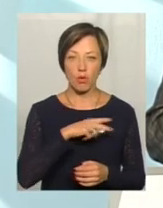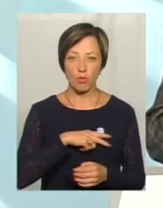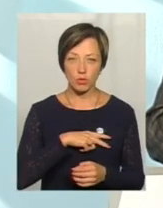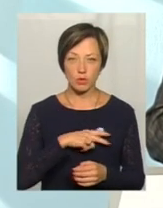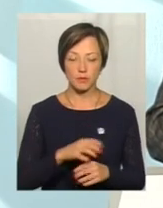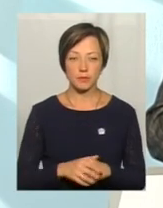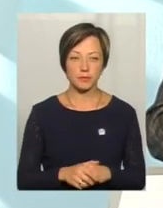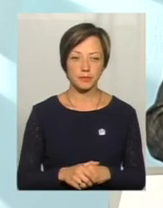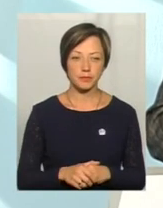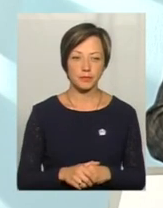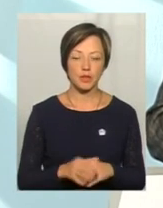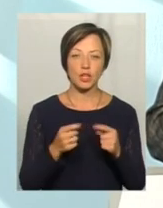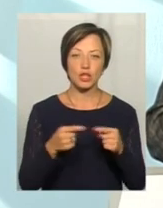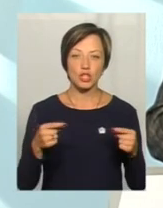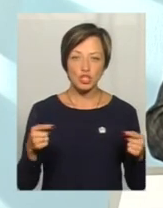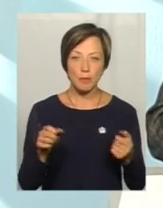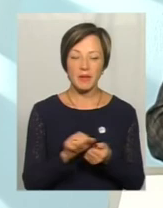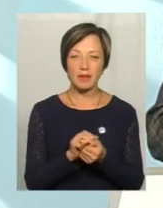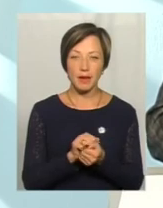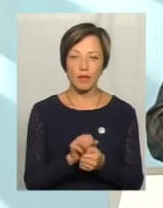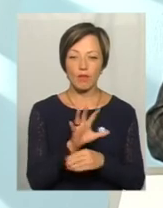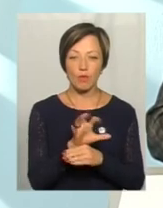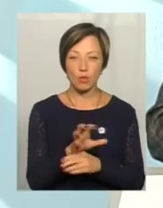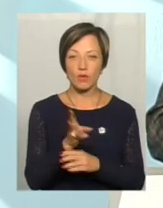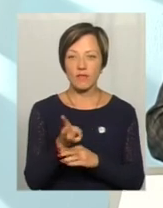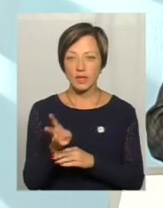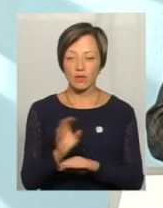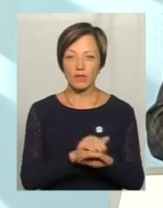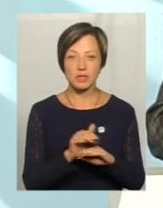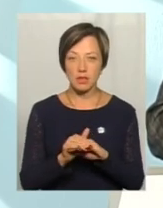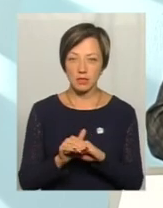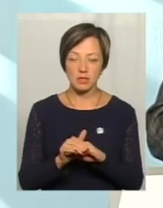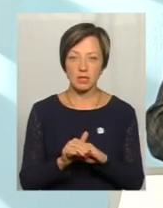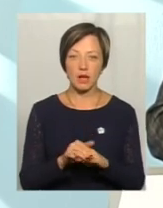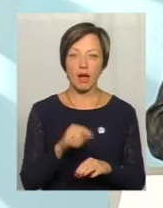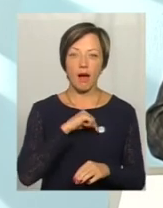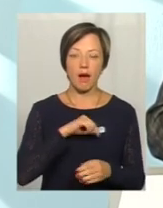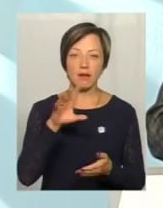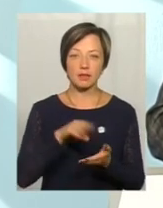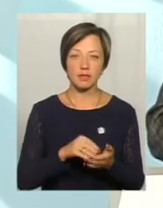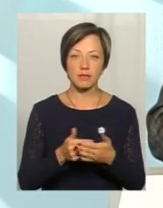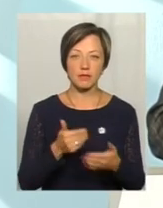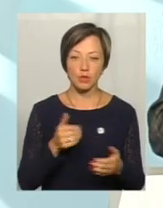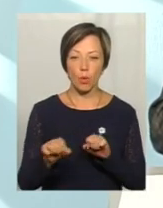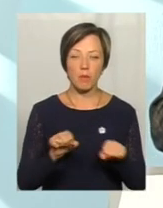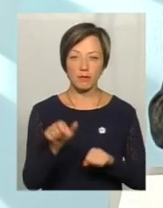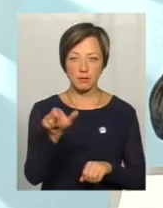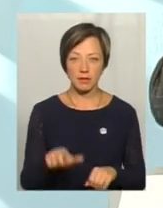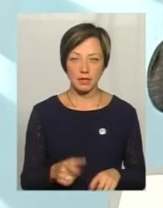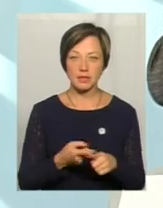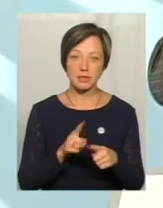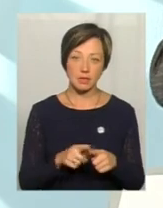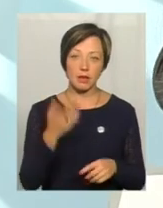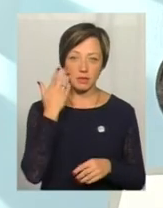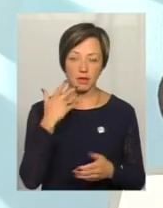посвідчень. І інші матеріали, це фото, відеофіксація, характеристика від безпосередньо командира, це за